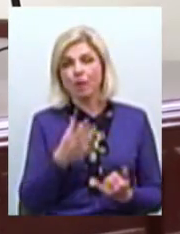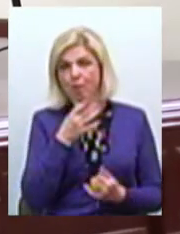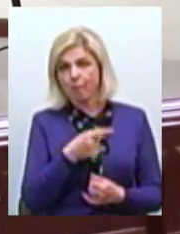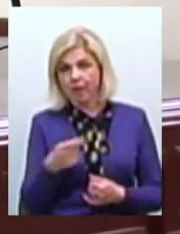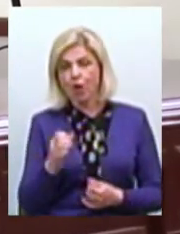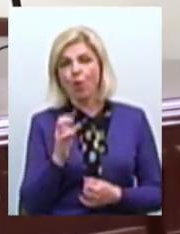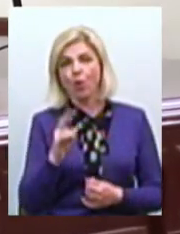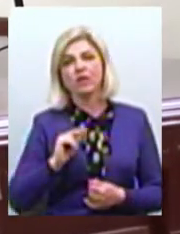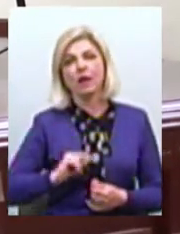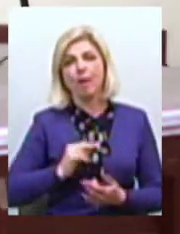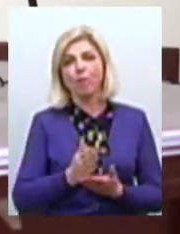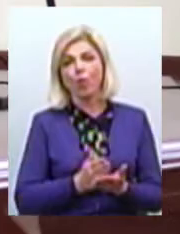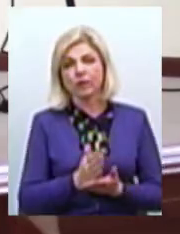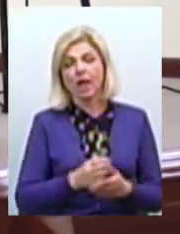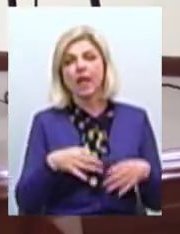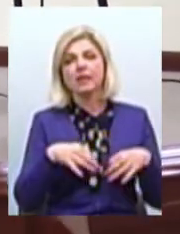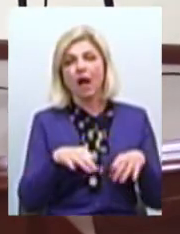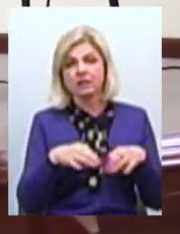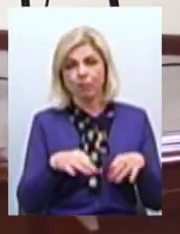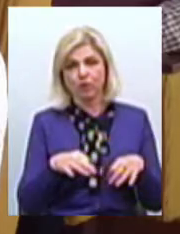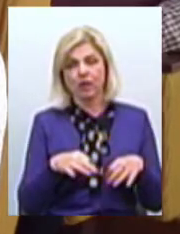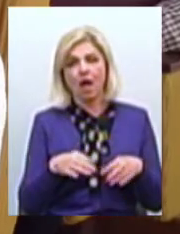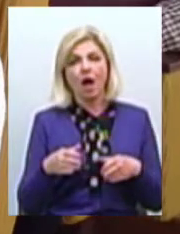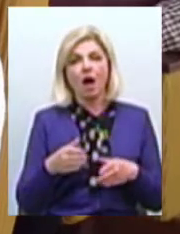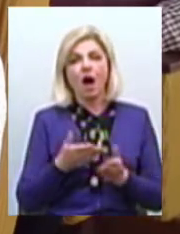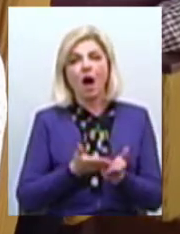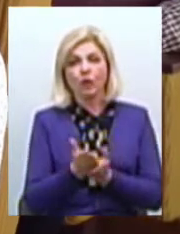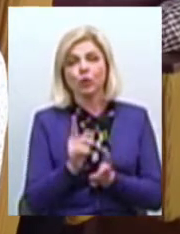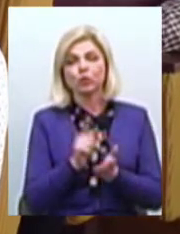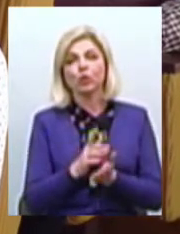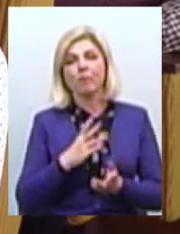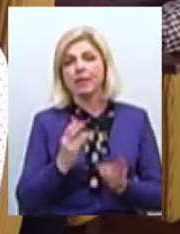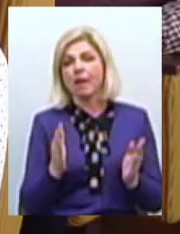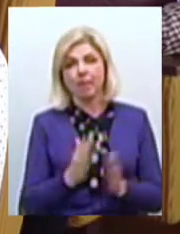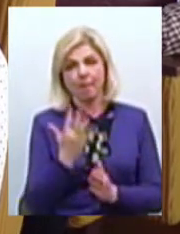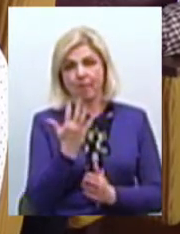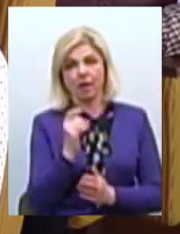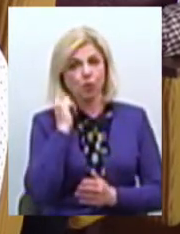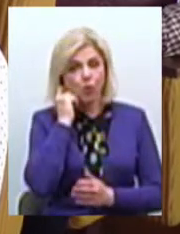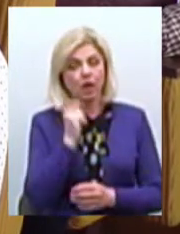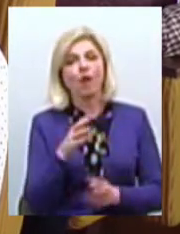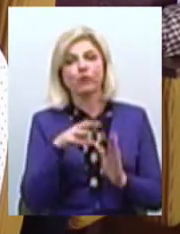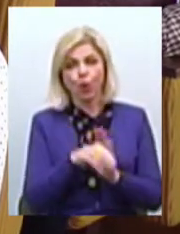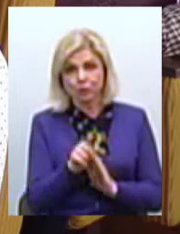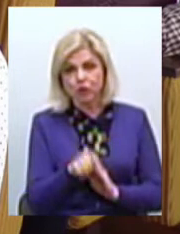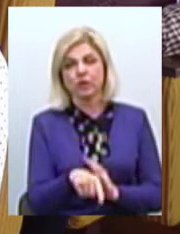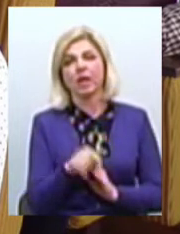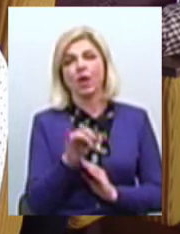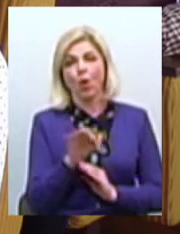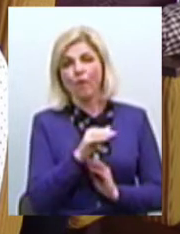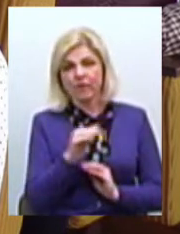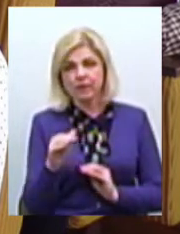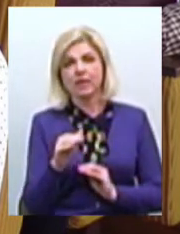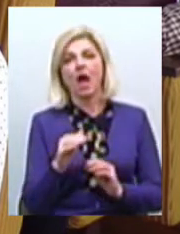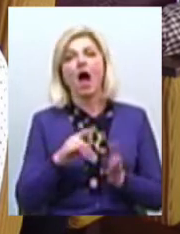проробовав в транспортній галузі Він має бути працювати не менше 5 років, у тому числі в авіційній